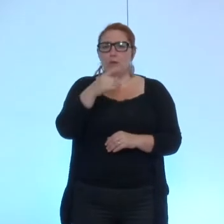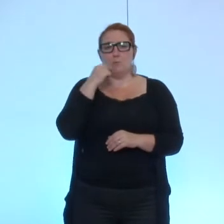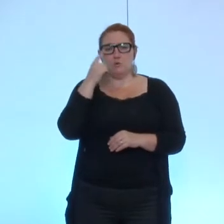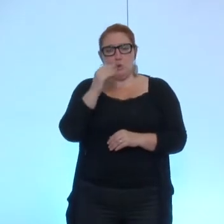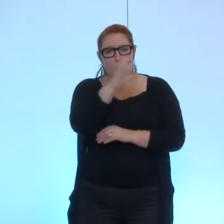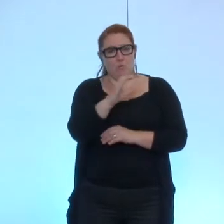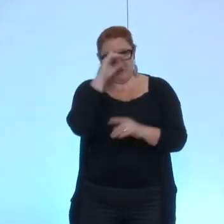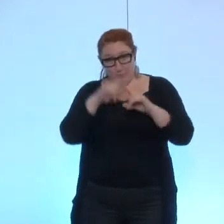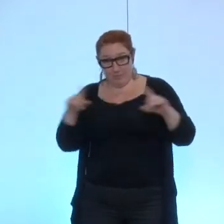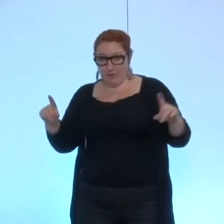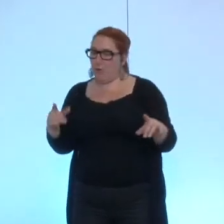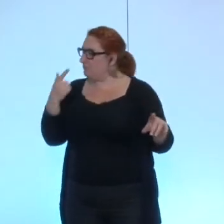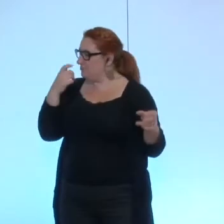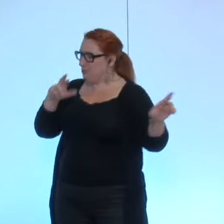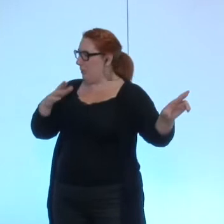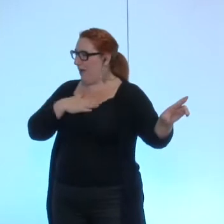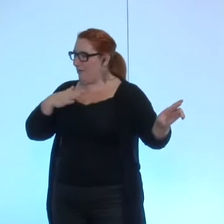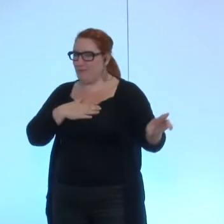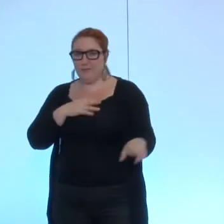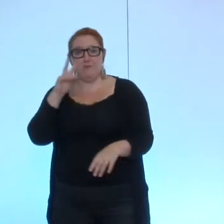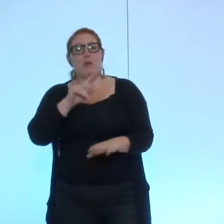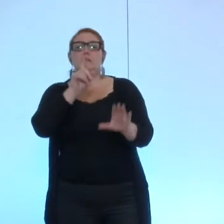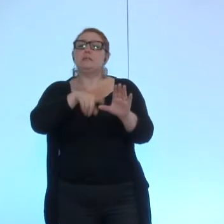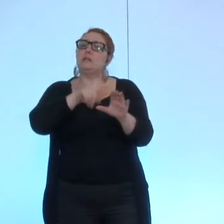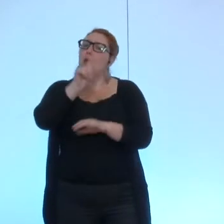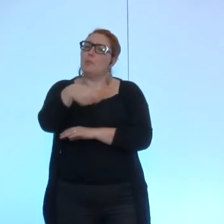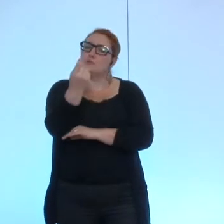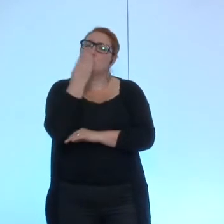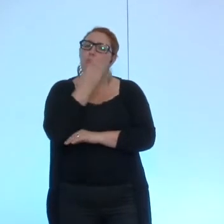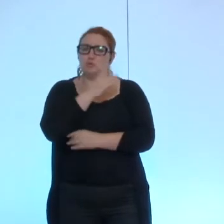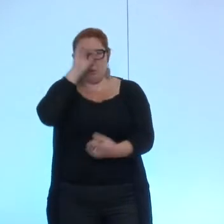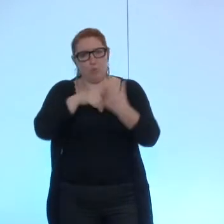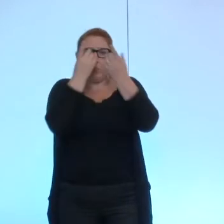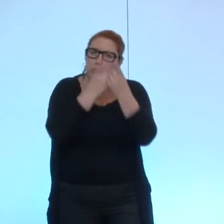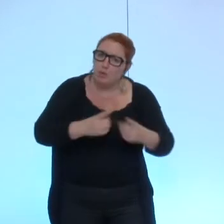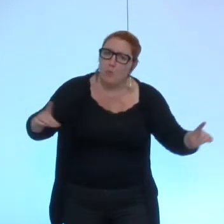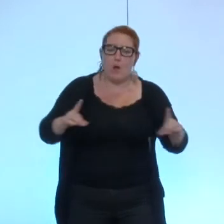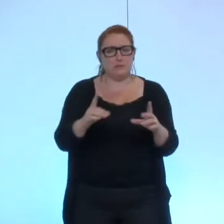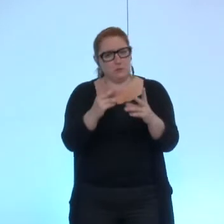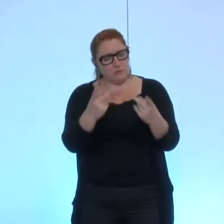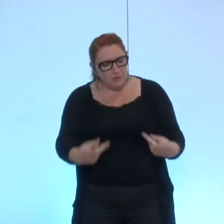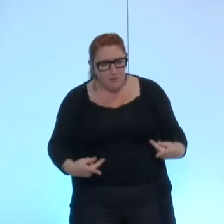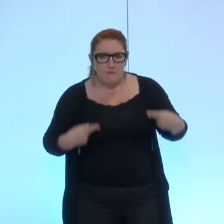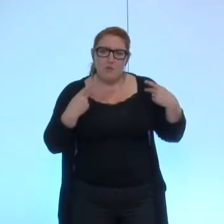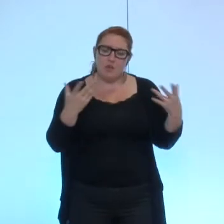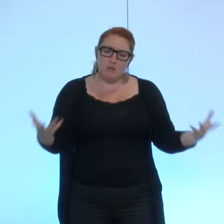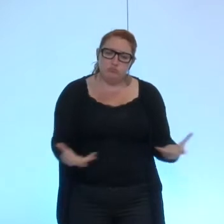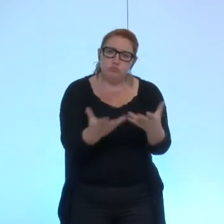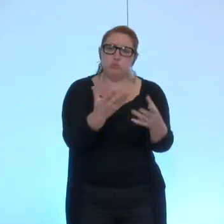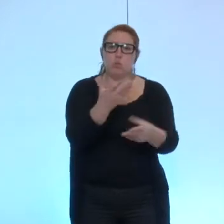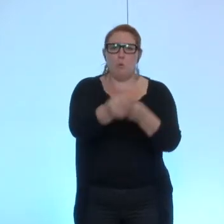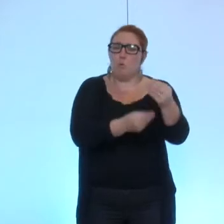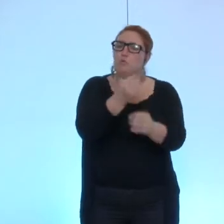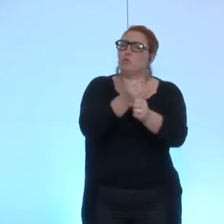les syndicats sont bien évidemment tout à fait nécessaires à une démocratie et à la vie du monde du travail je pense que nous sommes en coeur encore dans un